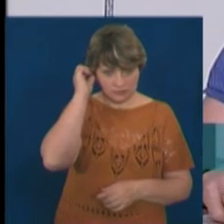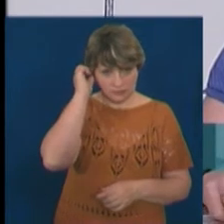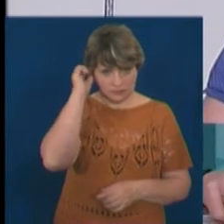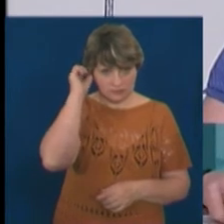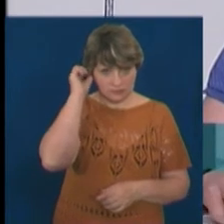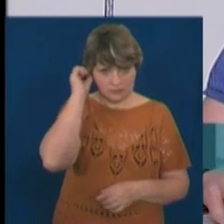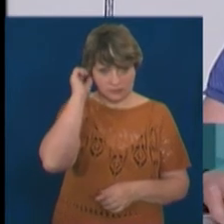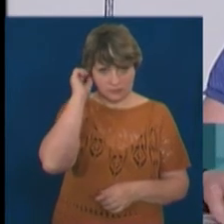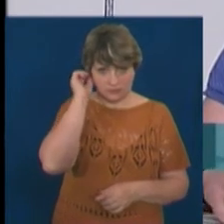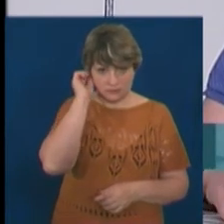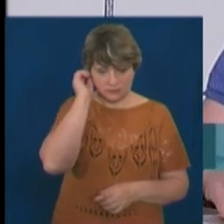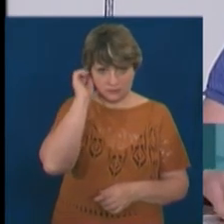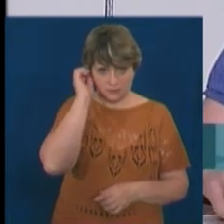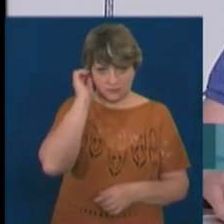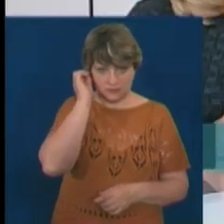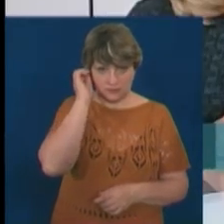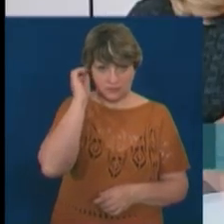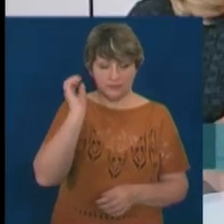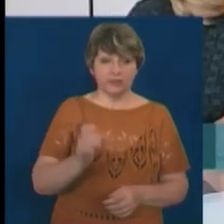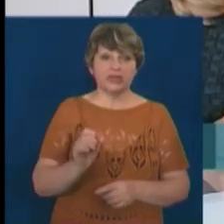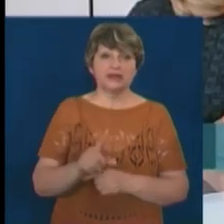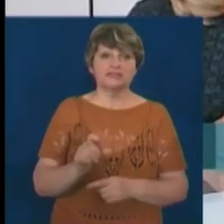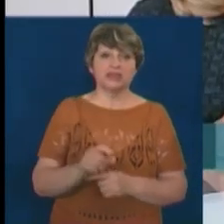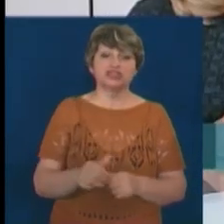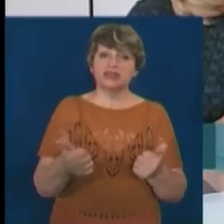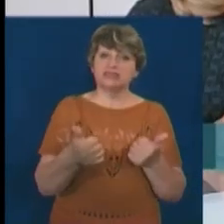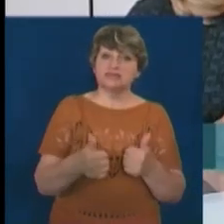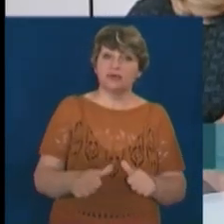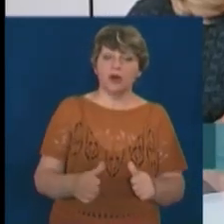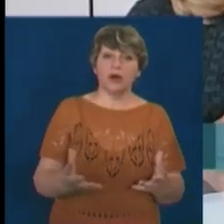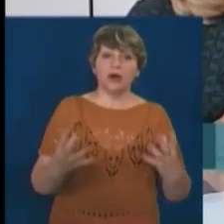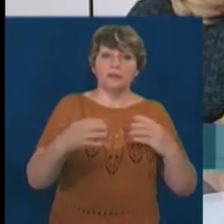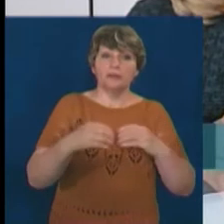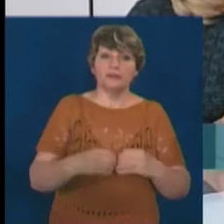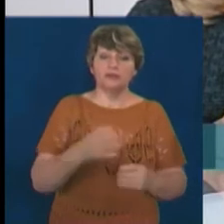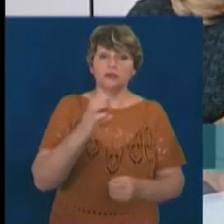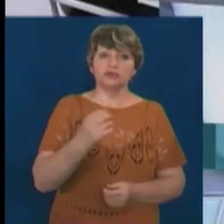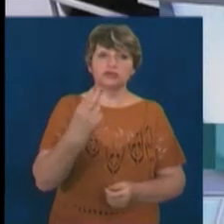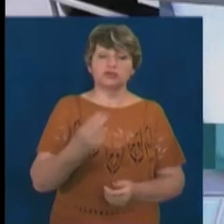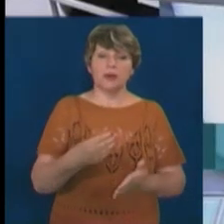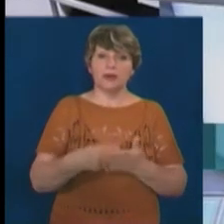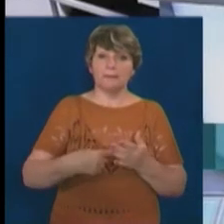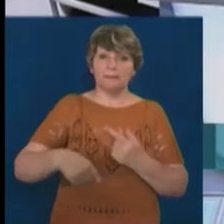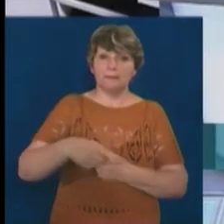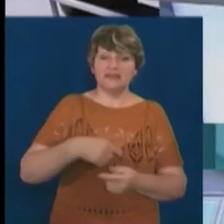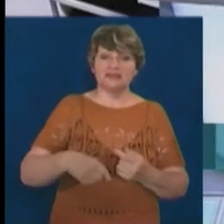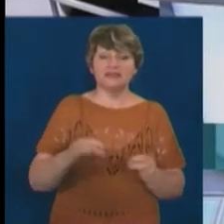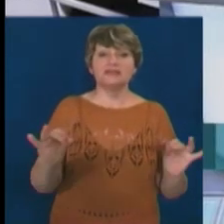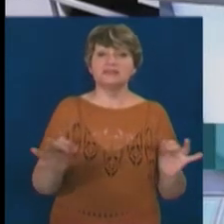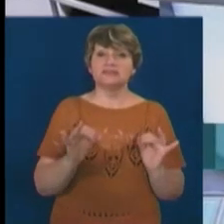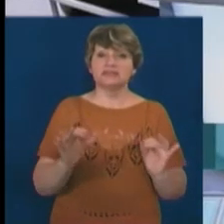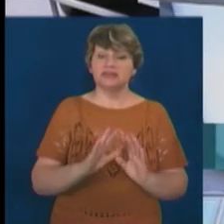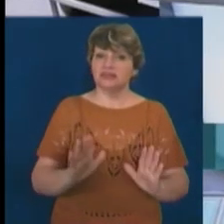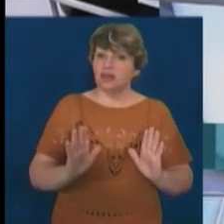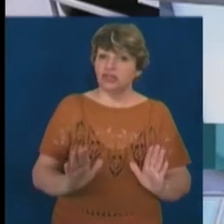підприємництво і благодійність. Тобто задача – сформувати спільноту соціально-відповідального бізнесу, який зацікавиваний не тільки в